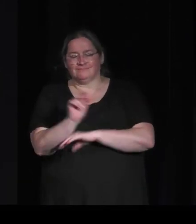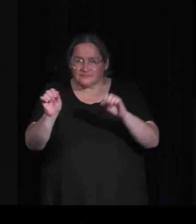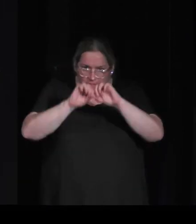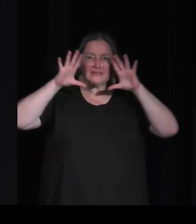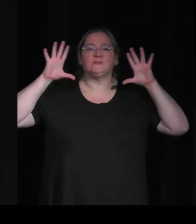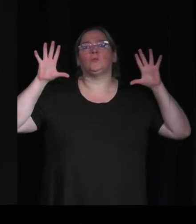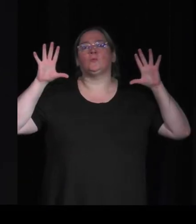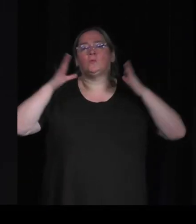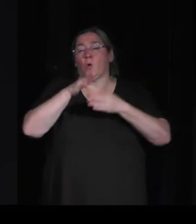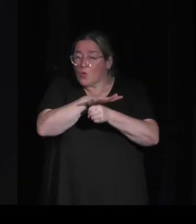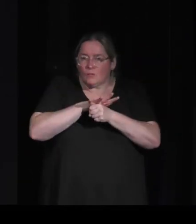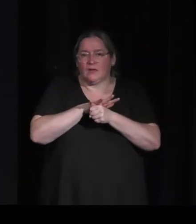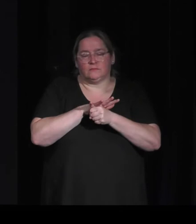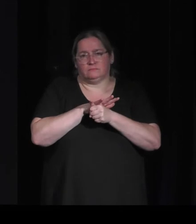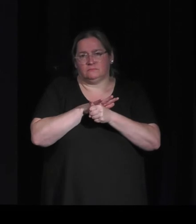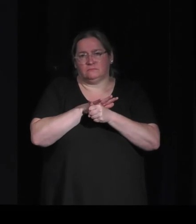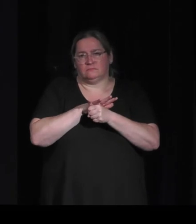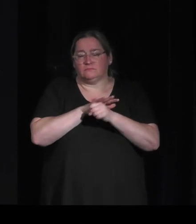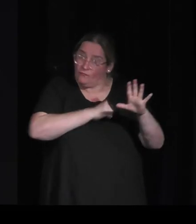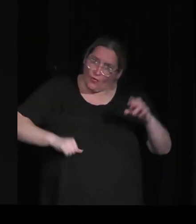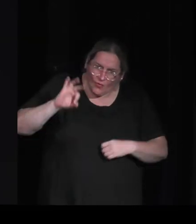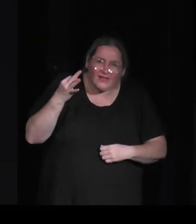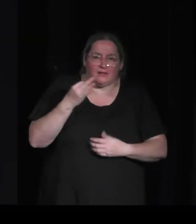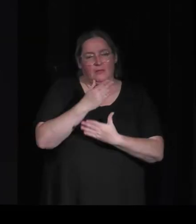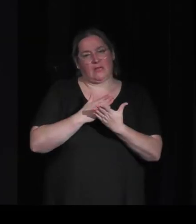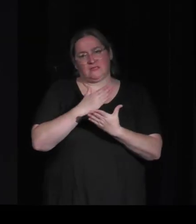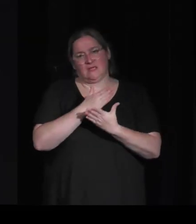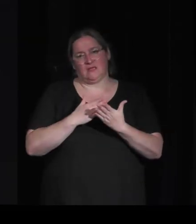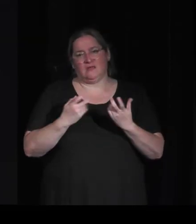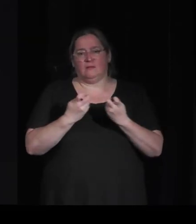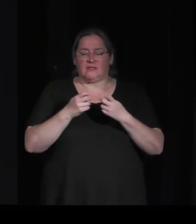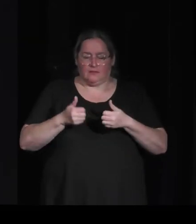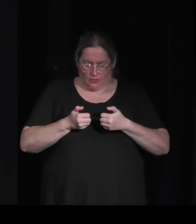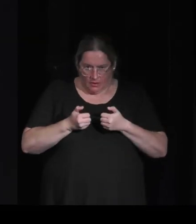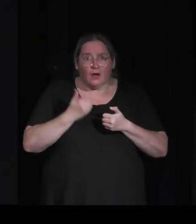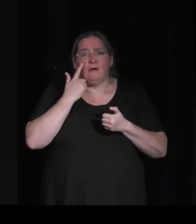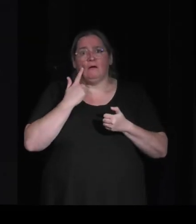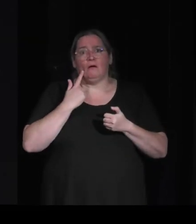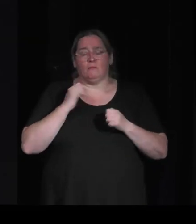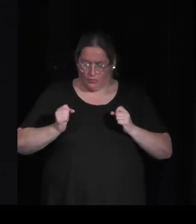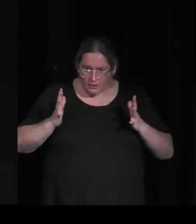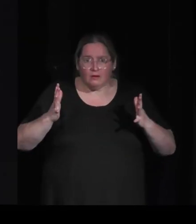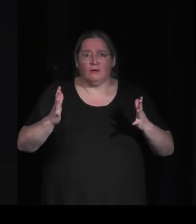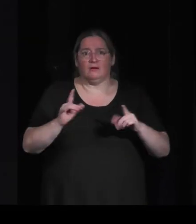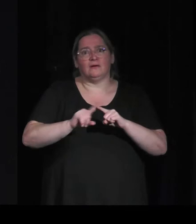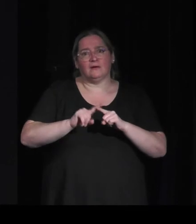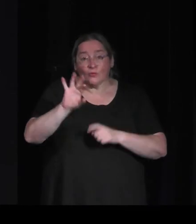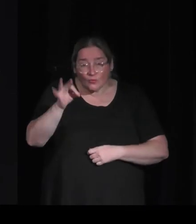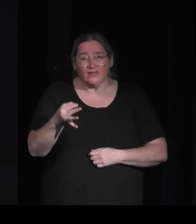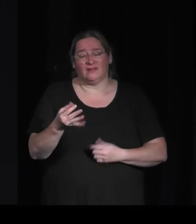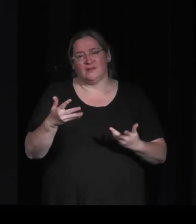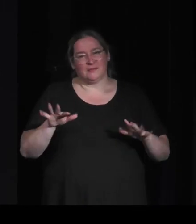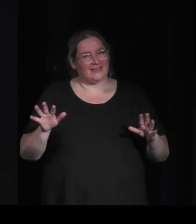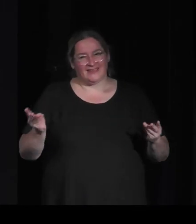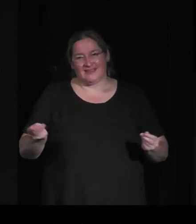elle est toujours partielle elle peut être intense par moments on peut pleurer on peut s'engager on peut être voilà mais elle est